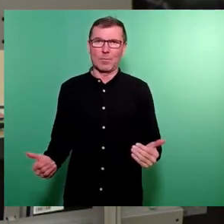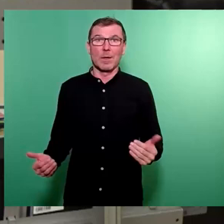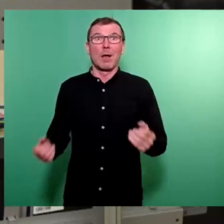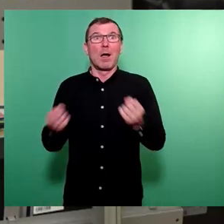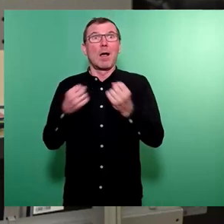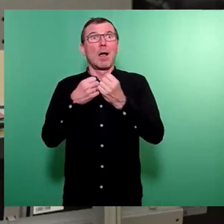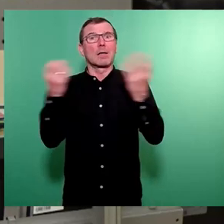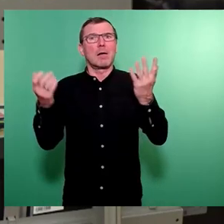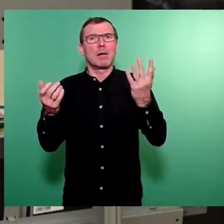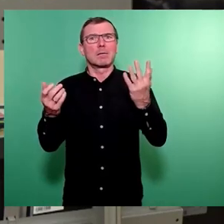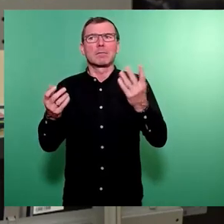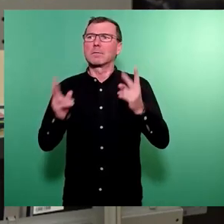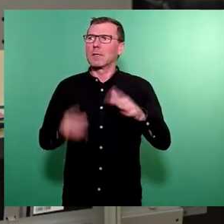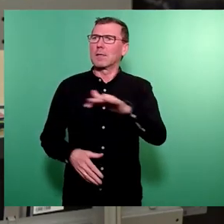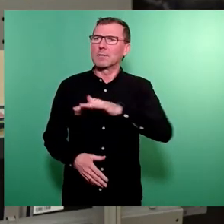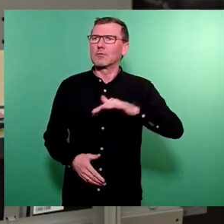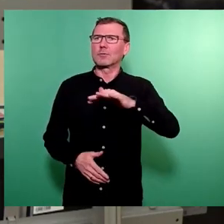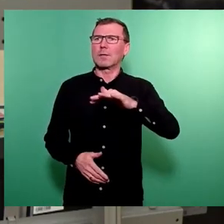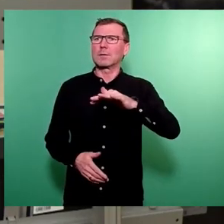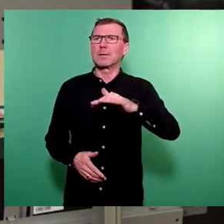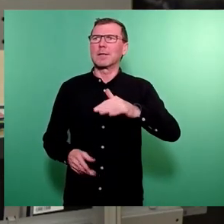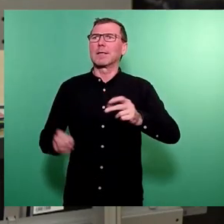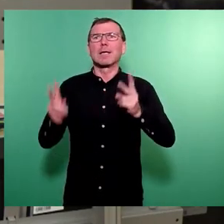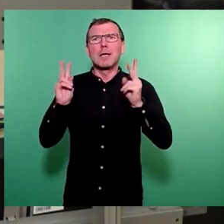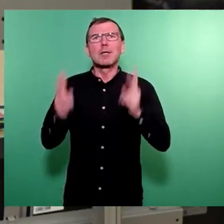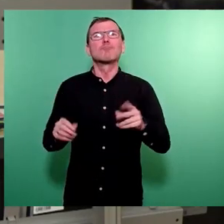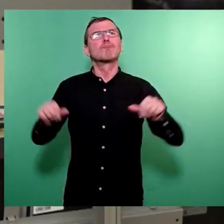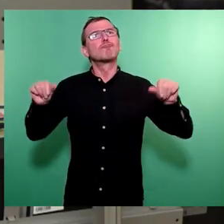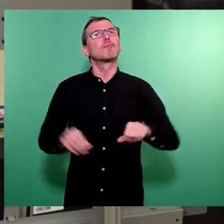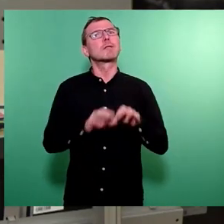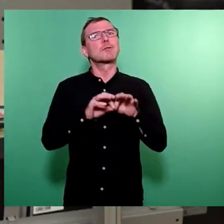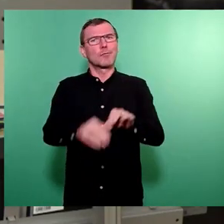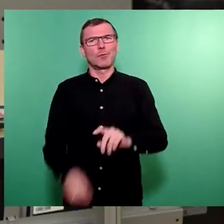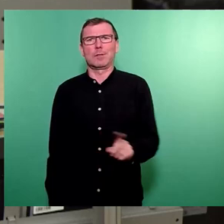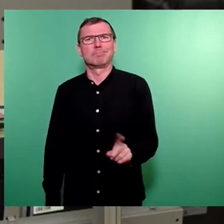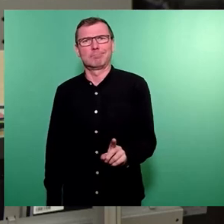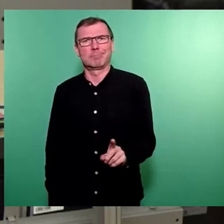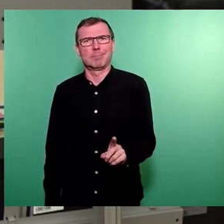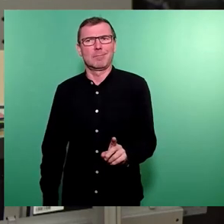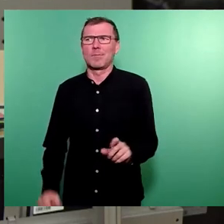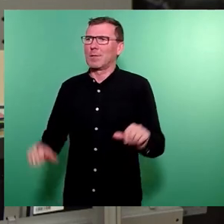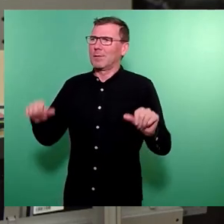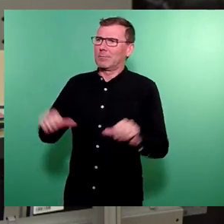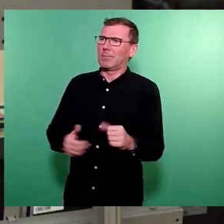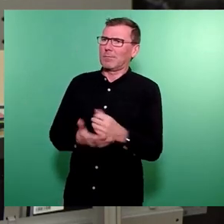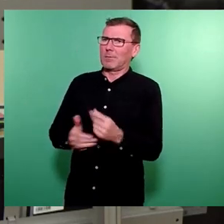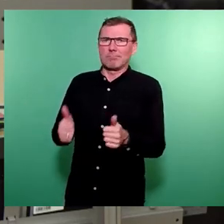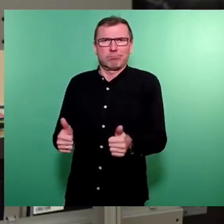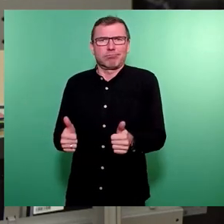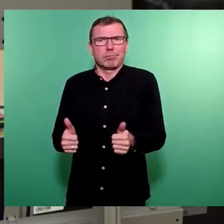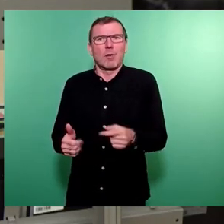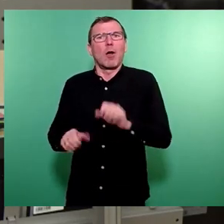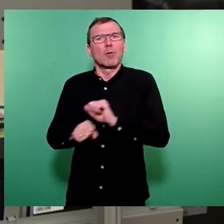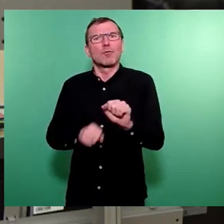Verdienst einer Stadt, die offenbar doch nie ganz so schlecht geführt ist und nie ganz so schlecht dasteht. Das ist eigentlich das Ergebnis einer doch recht